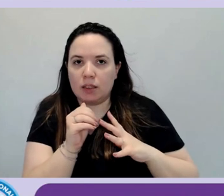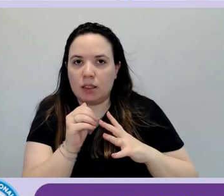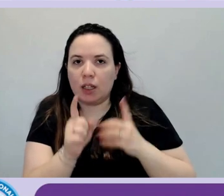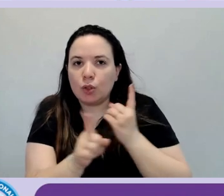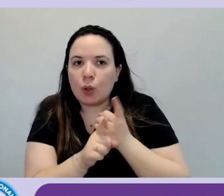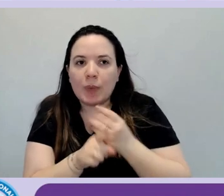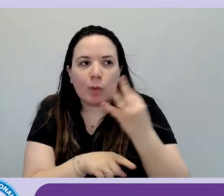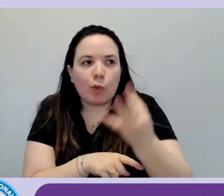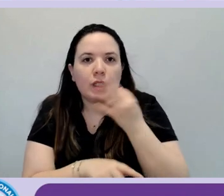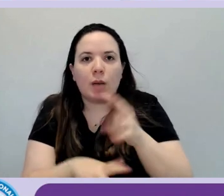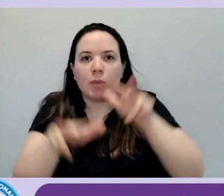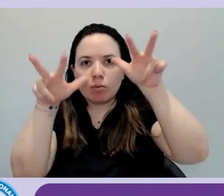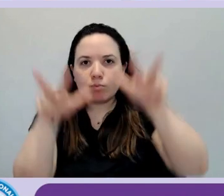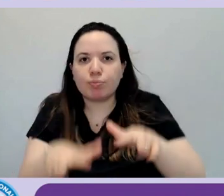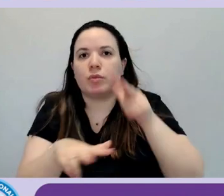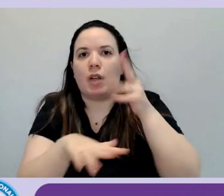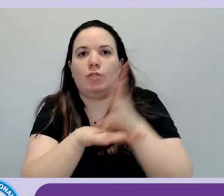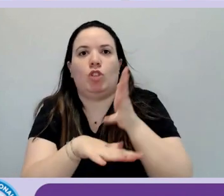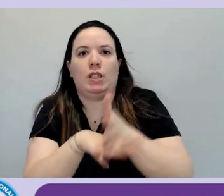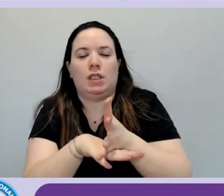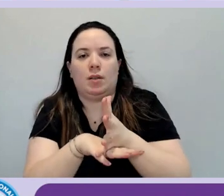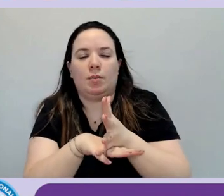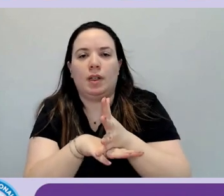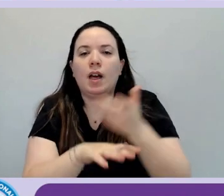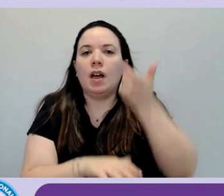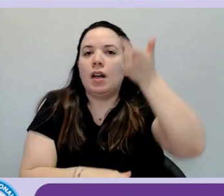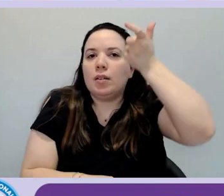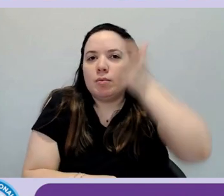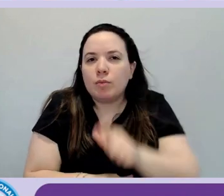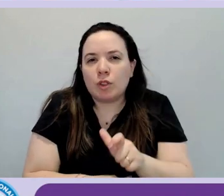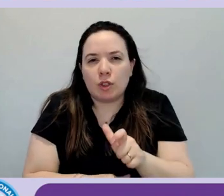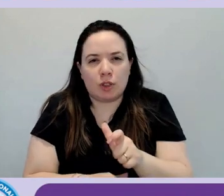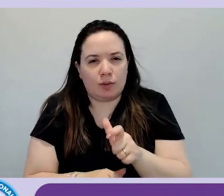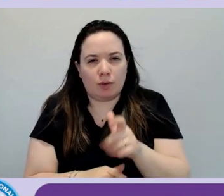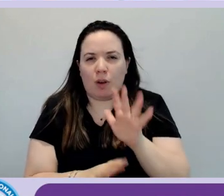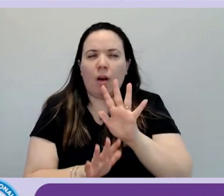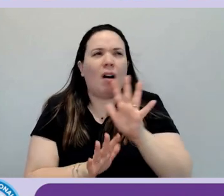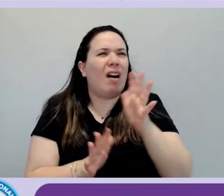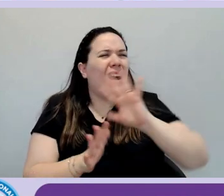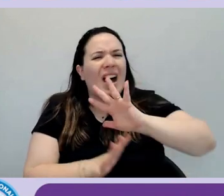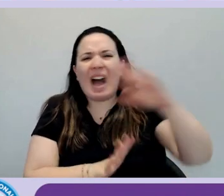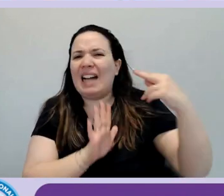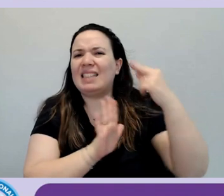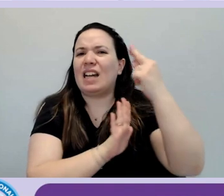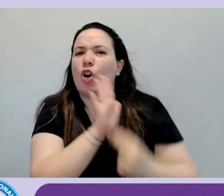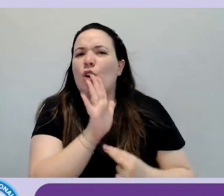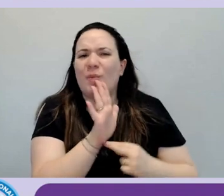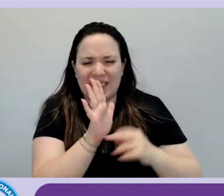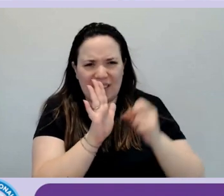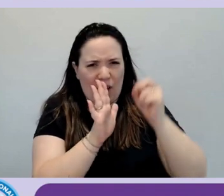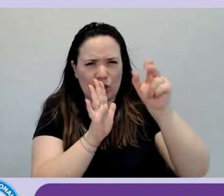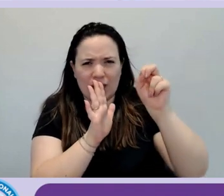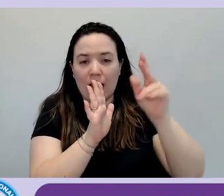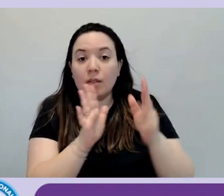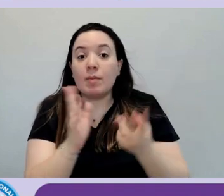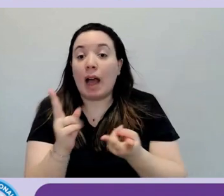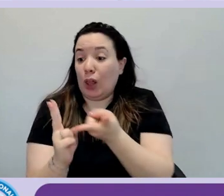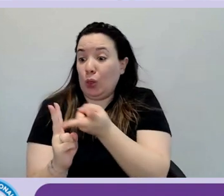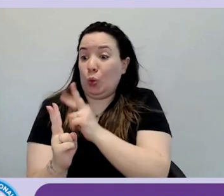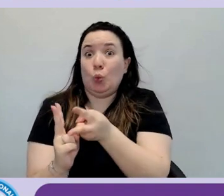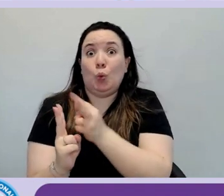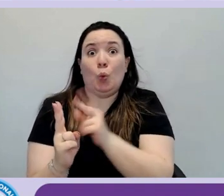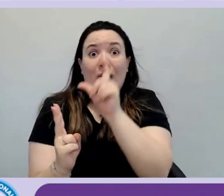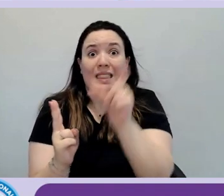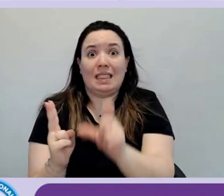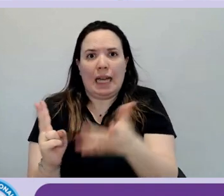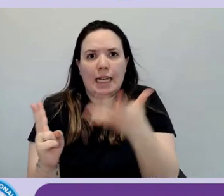accessibili perché indipendentemente da qualsiasi altra normativa esistono queste normative generali per la discriminazione per cui